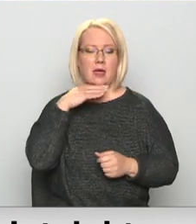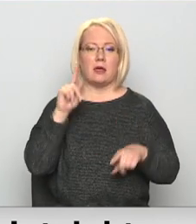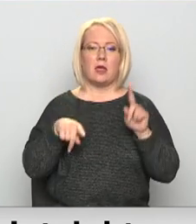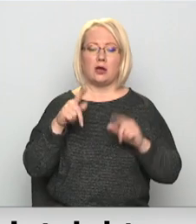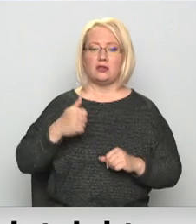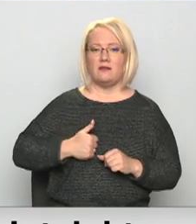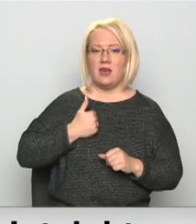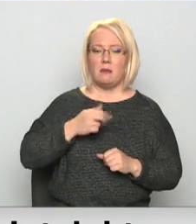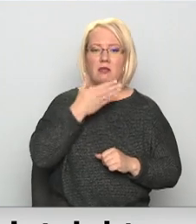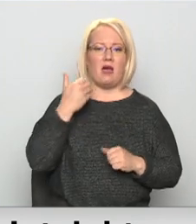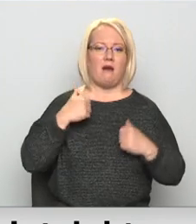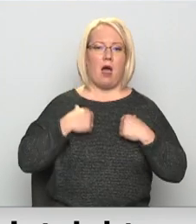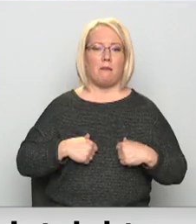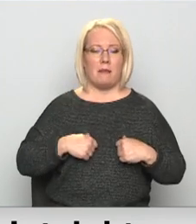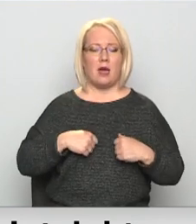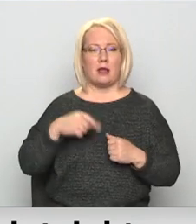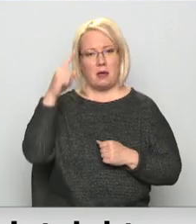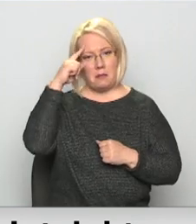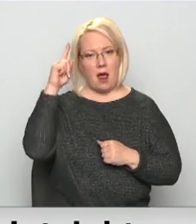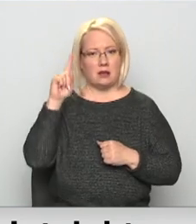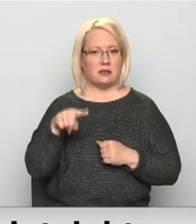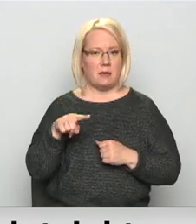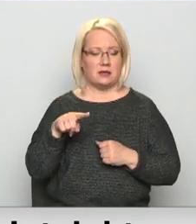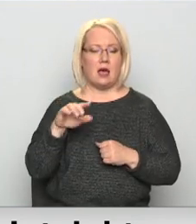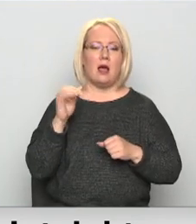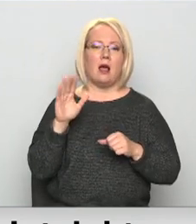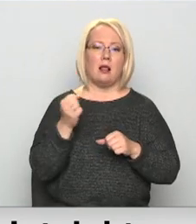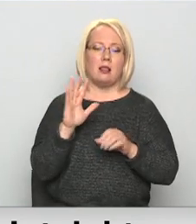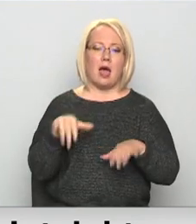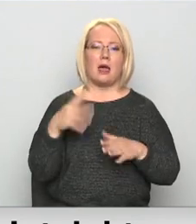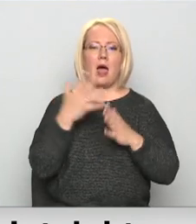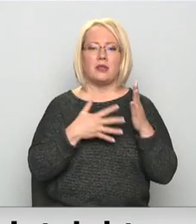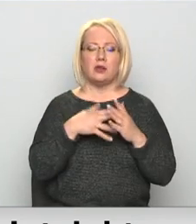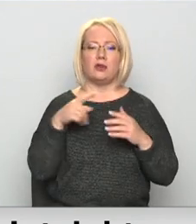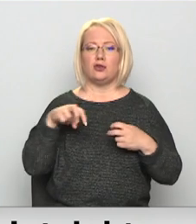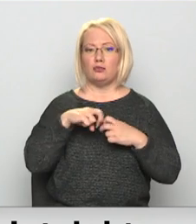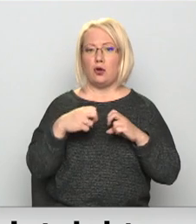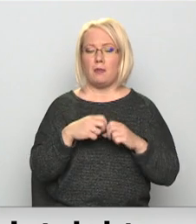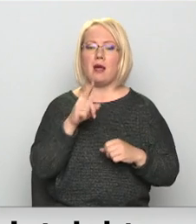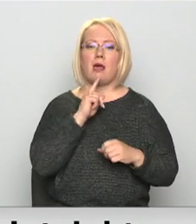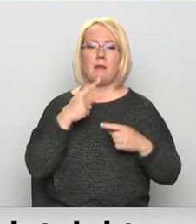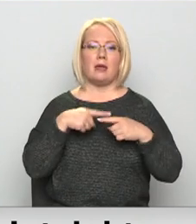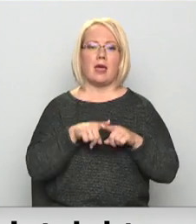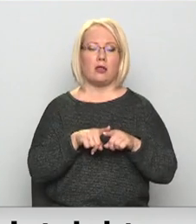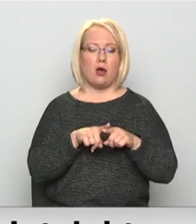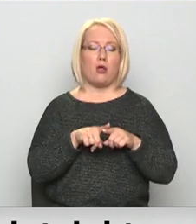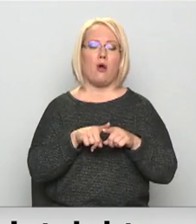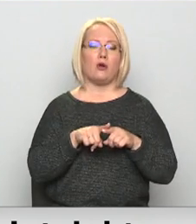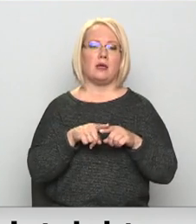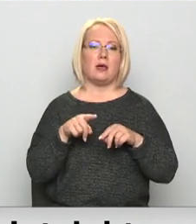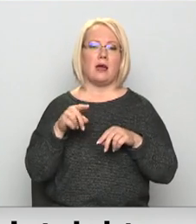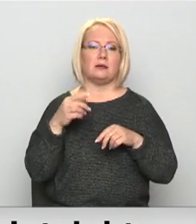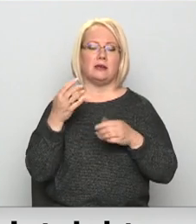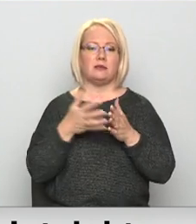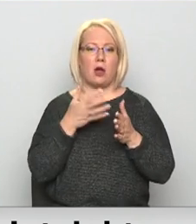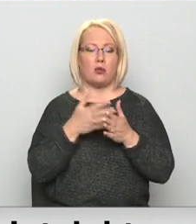uzņēmumus arī neapmiernot apgūtās prasmes. Lai kaut nedaudz risinātu šīs problēmas, Liepājas tehnoloģiju klāsteris izveidojas Valstī